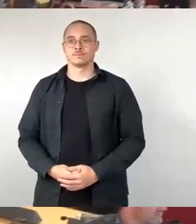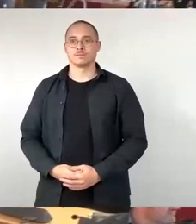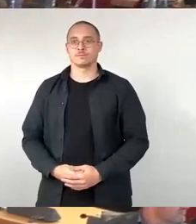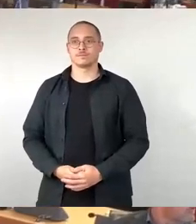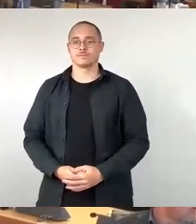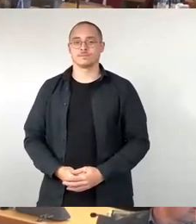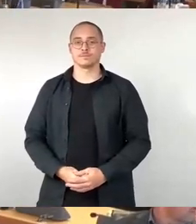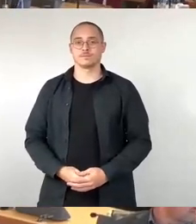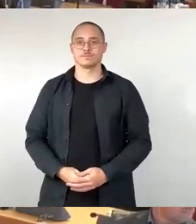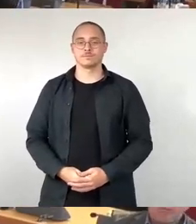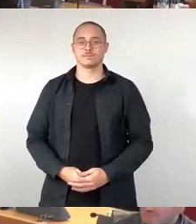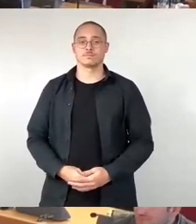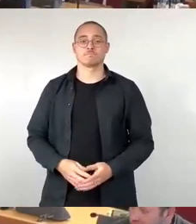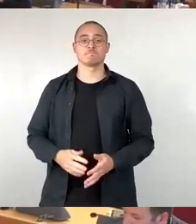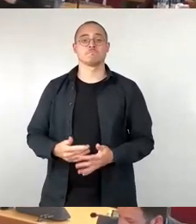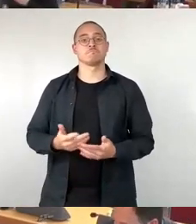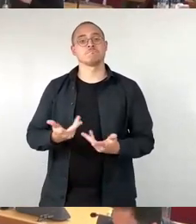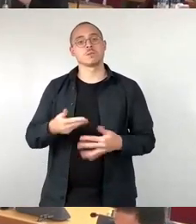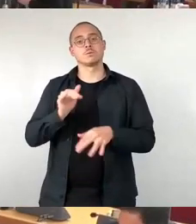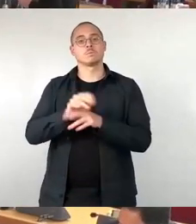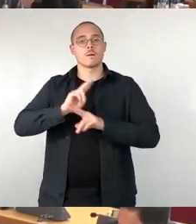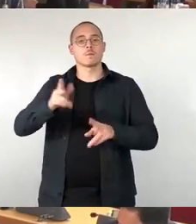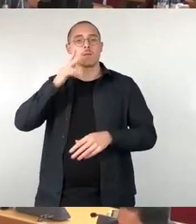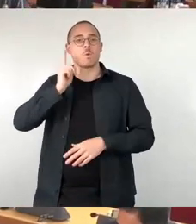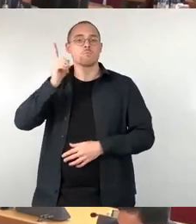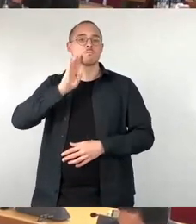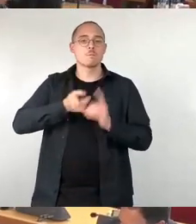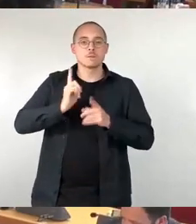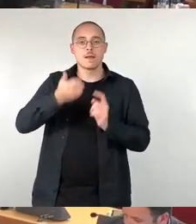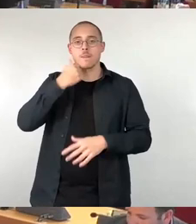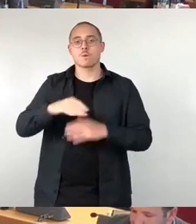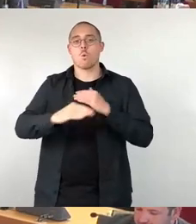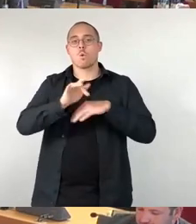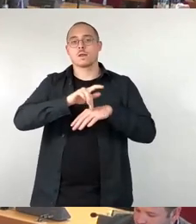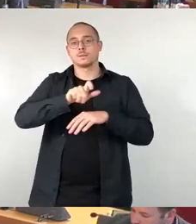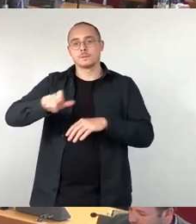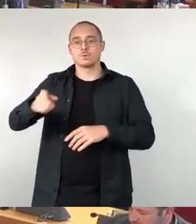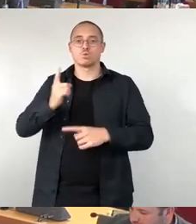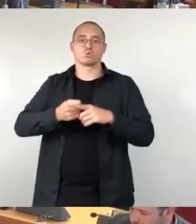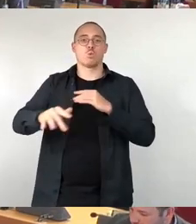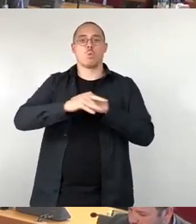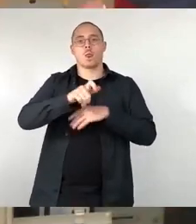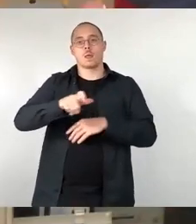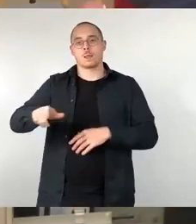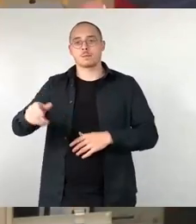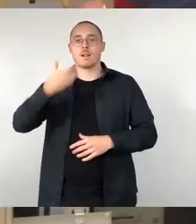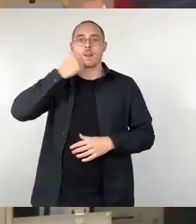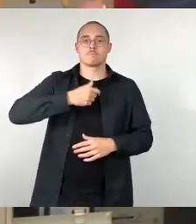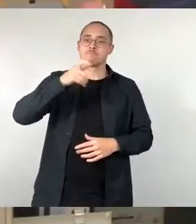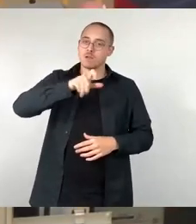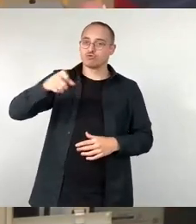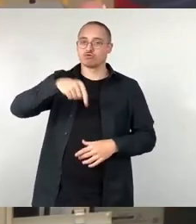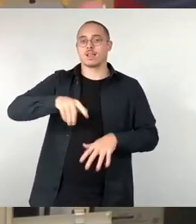Sehr geehrter Herr Oberbürgermeister, liebe Kolleginnen und Kollegen, liebe Menschen im Saal und draußen im Stream,